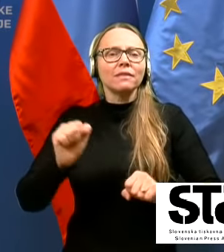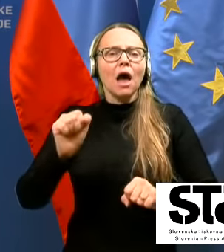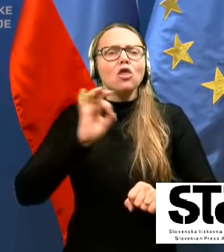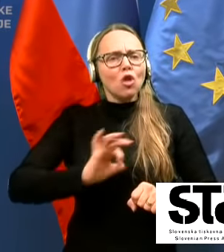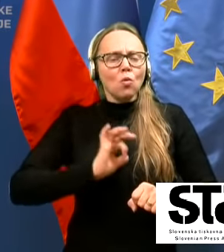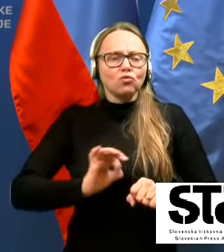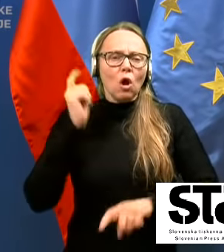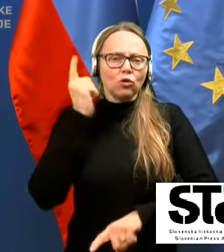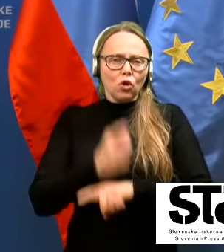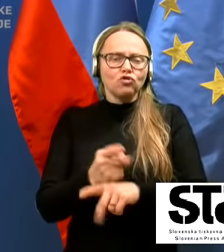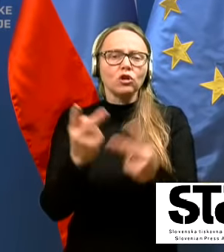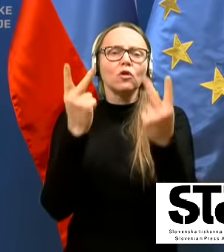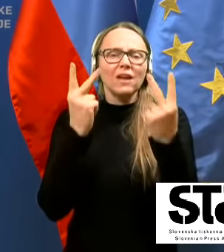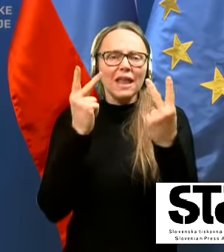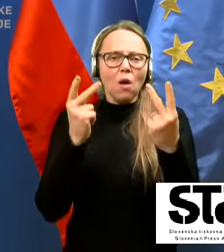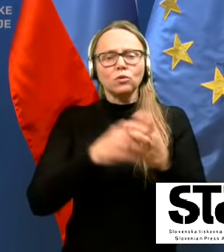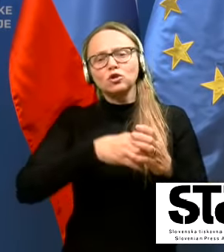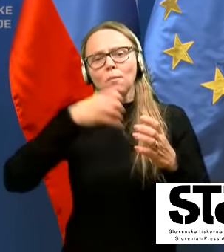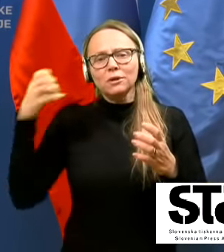Hvala.